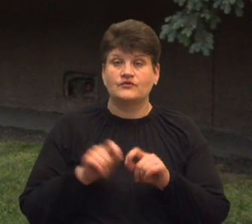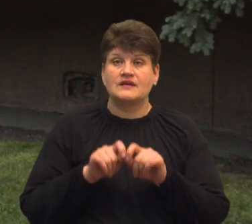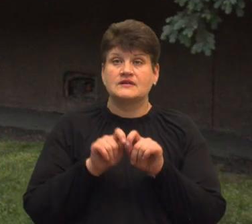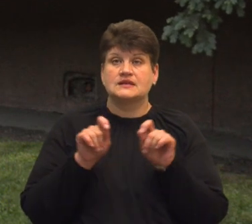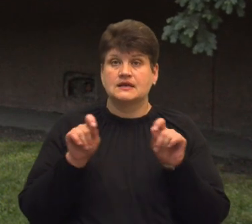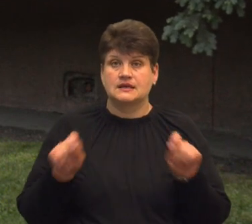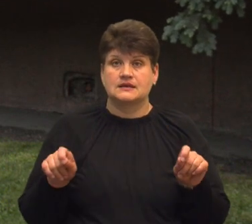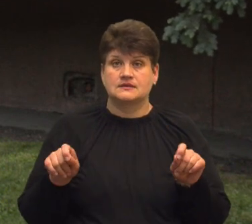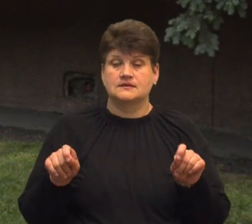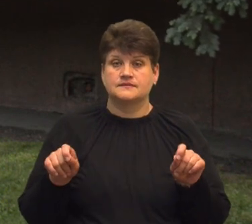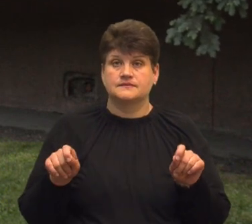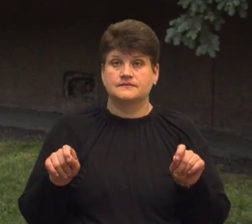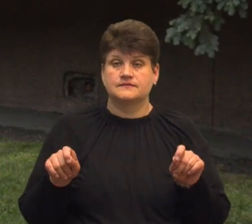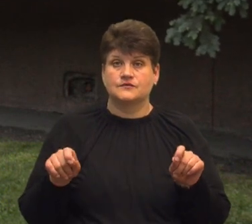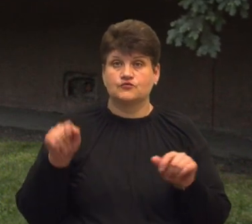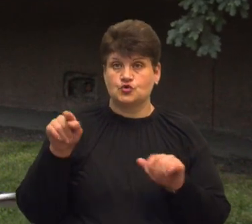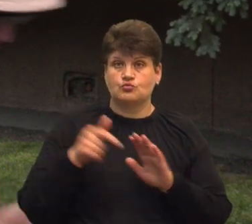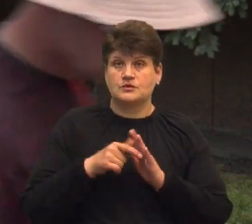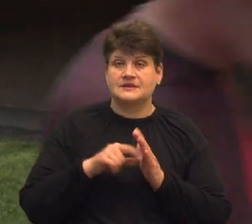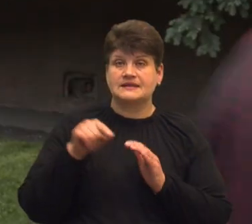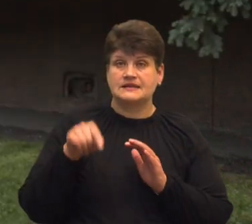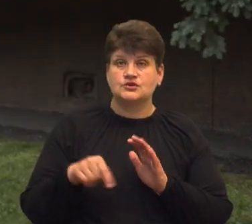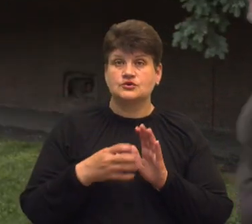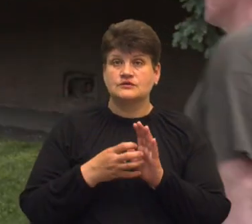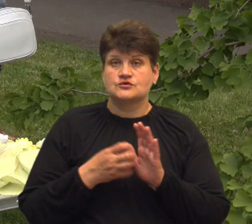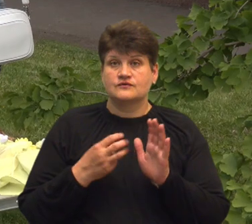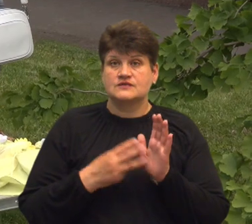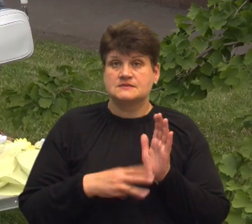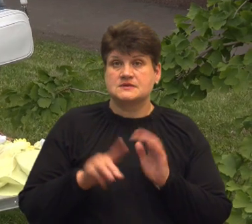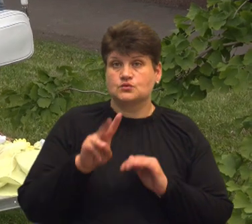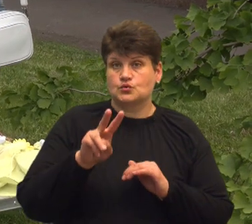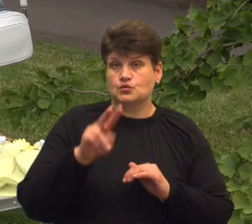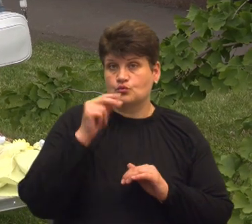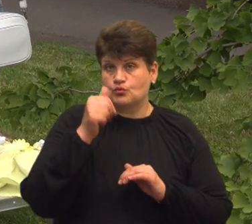експозиція в цьому приміщенні в 1982 року.